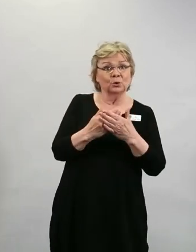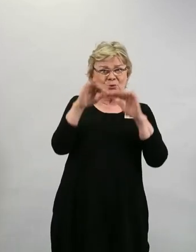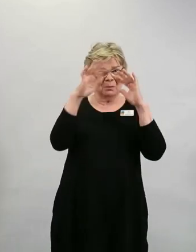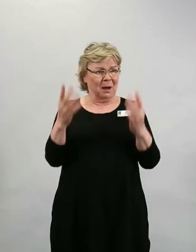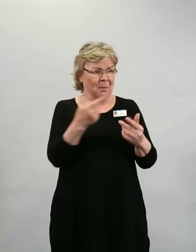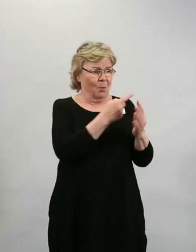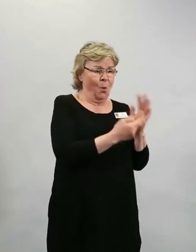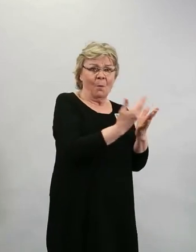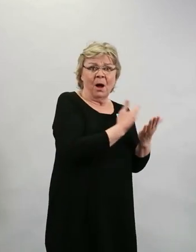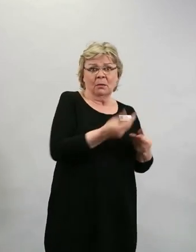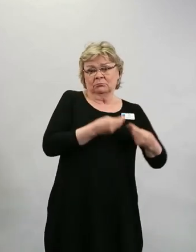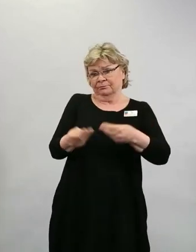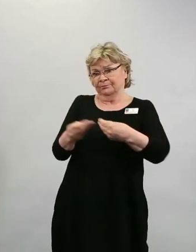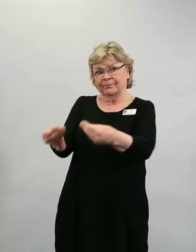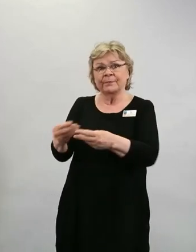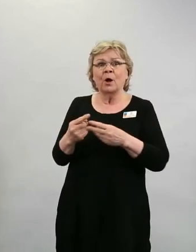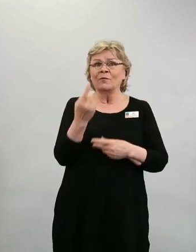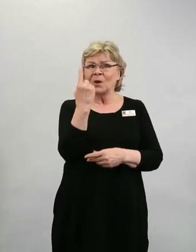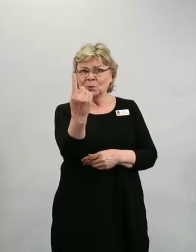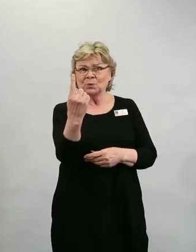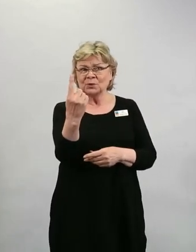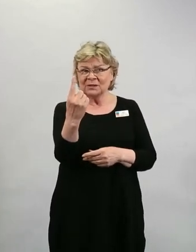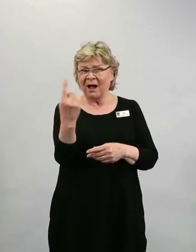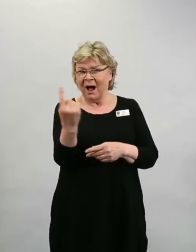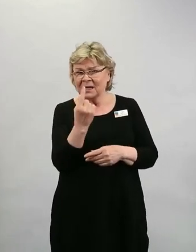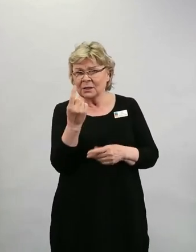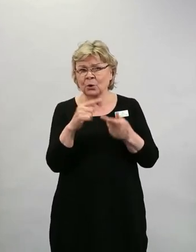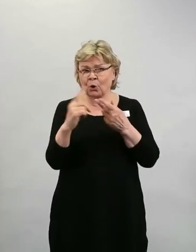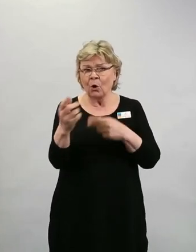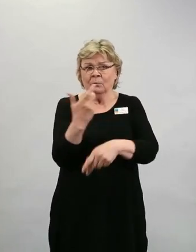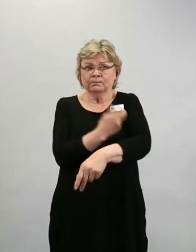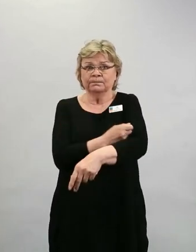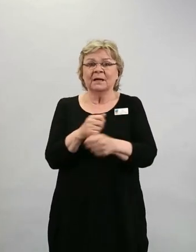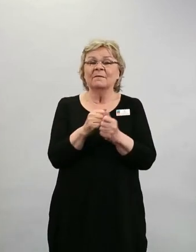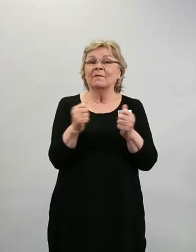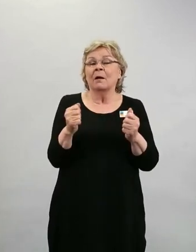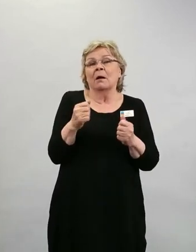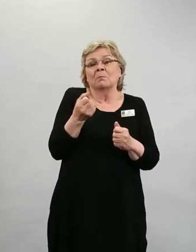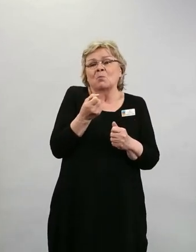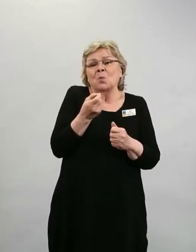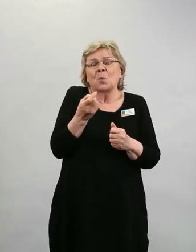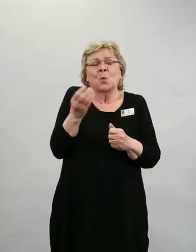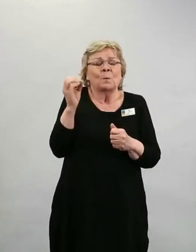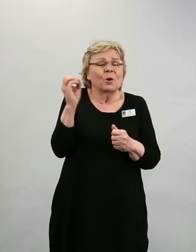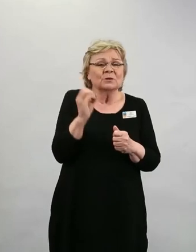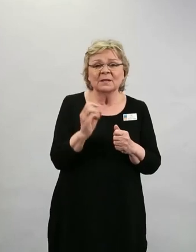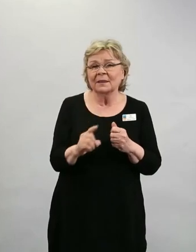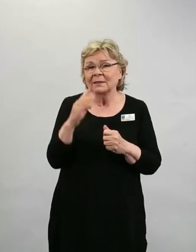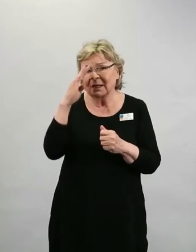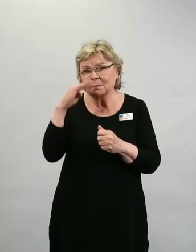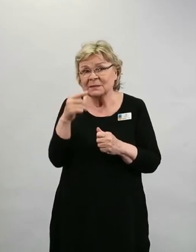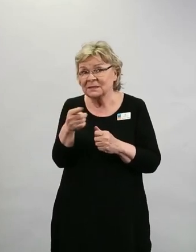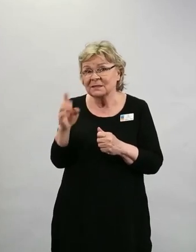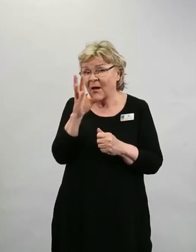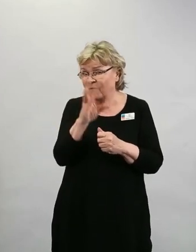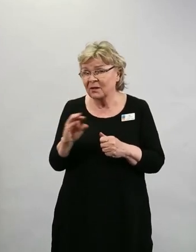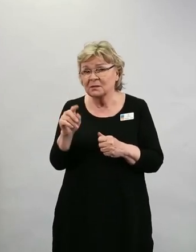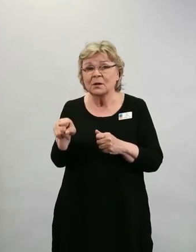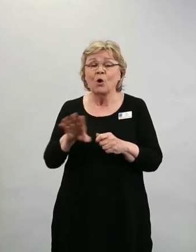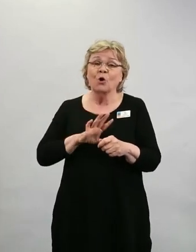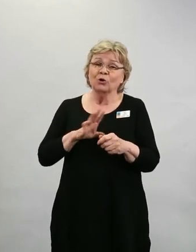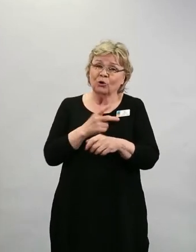ainoa rokote käytössä, ja sitäkin muutama prosentti väestöstä on rokotettu. Kyllä tässä on aika paljon vielä tehtävää,